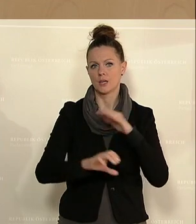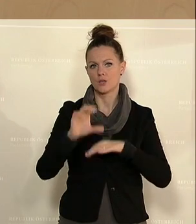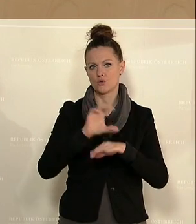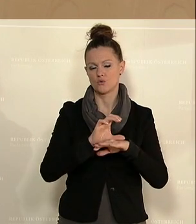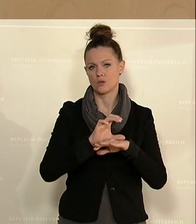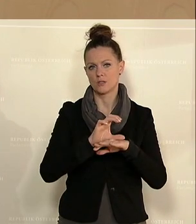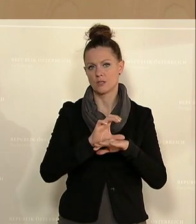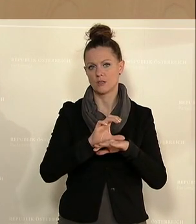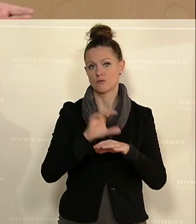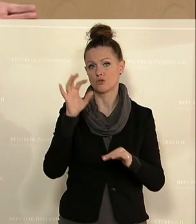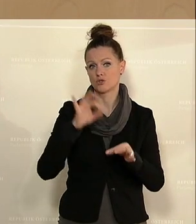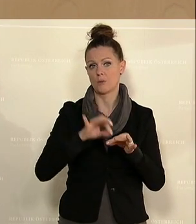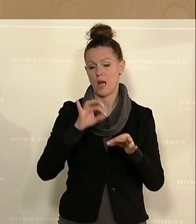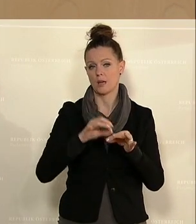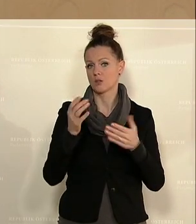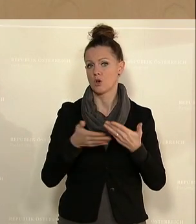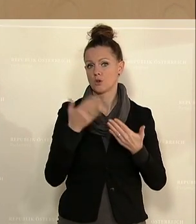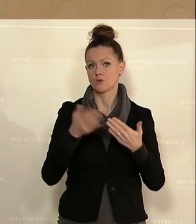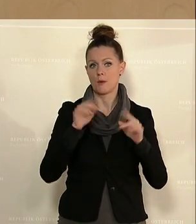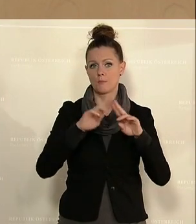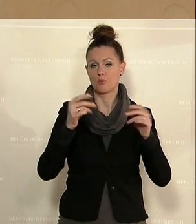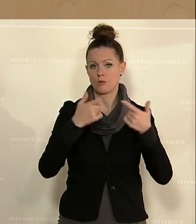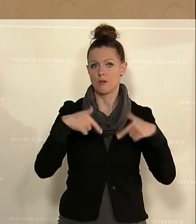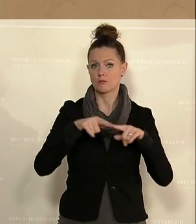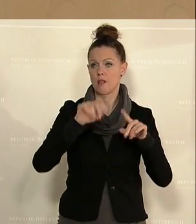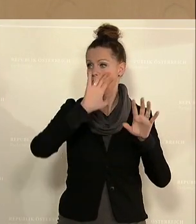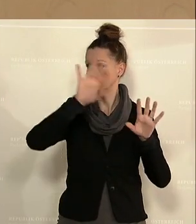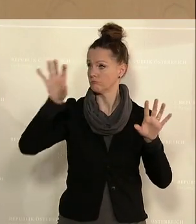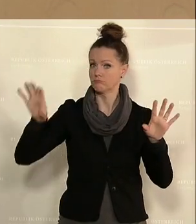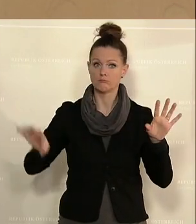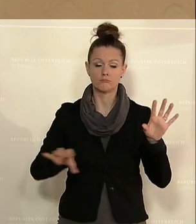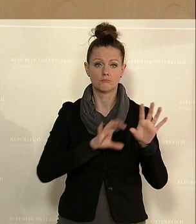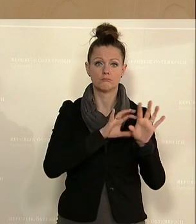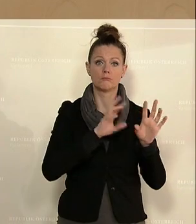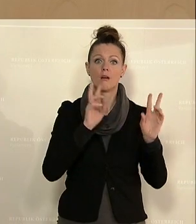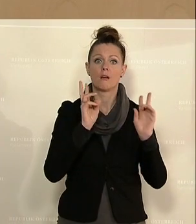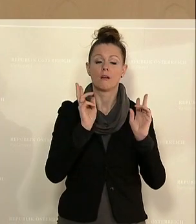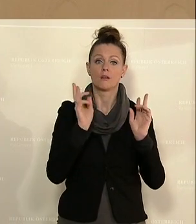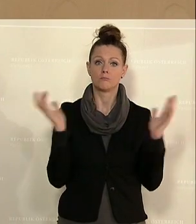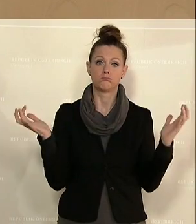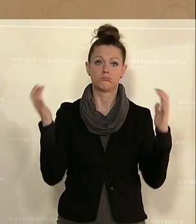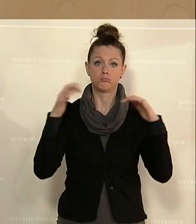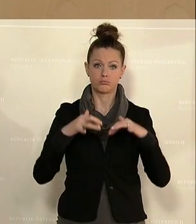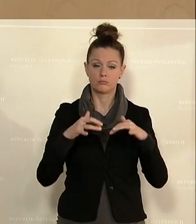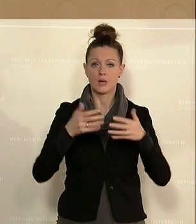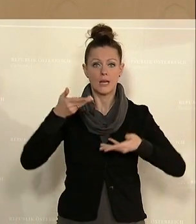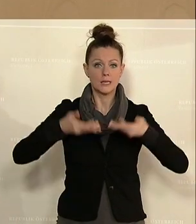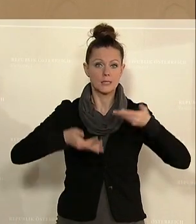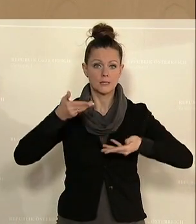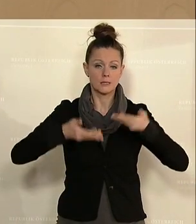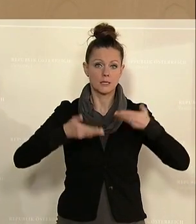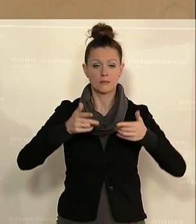sparen, wenn man bedenkt, dass man bundesländerübergreifend oft zu solchen Versammlungen oder Sitzungen